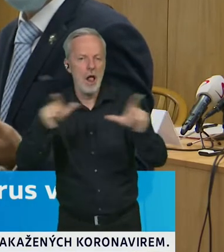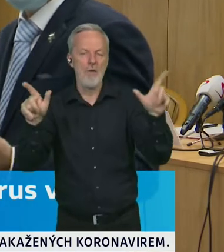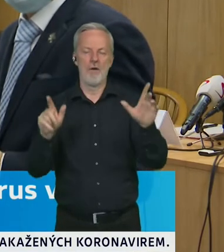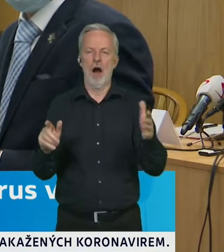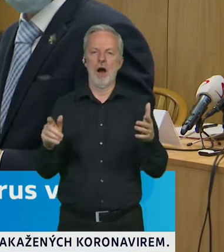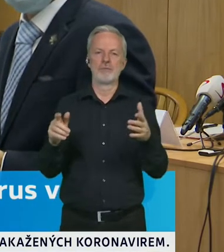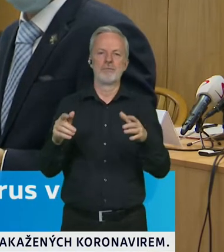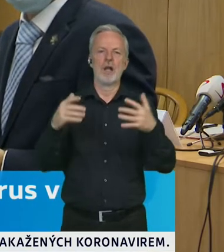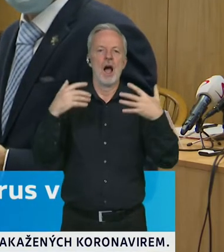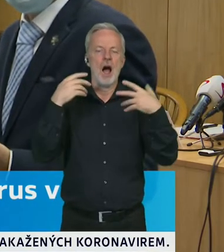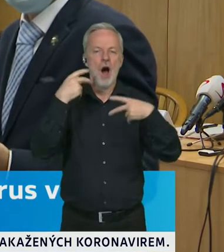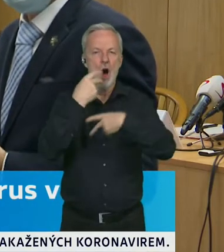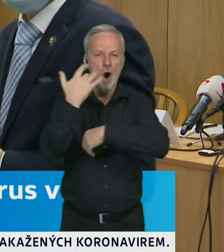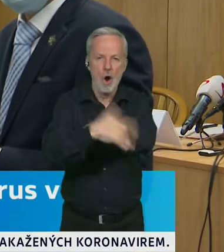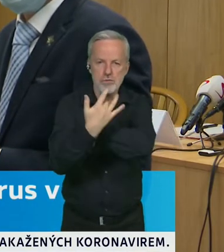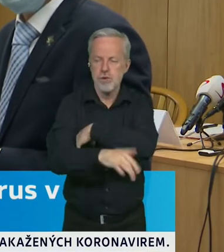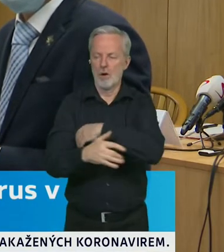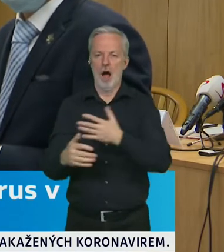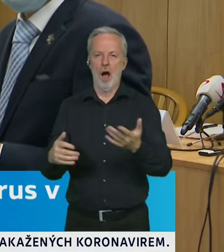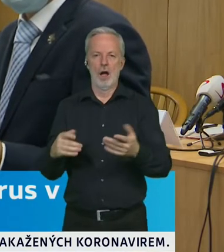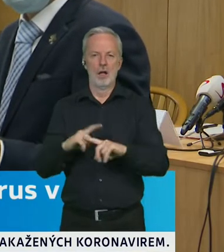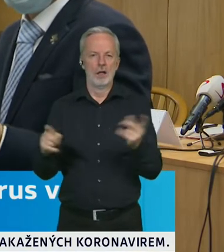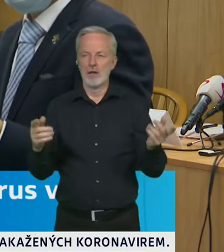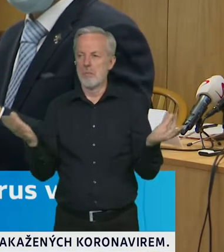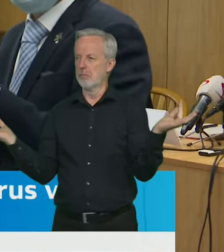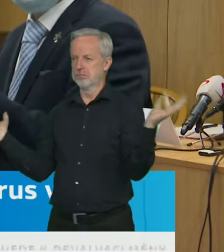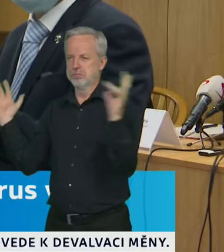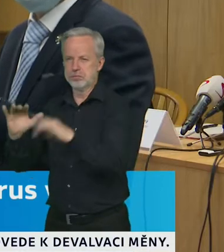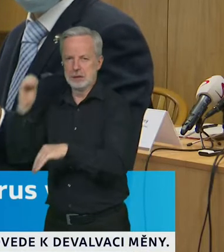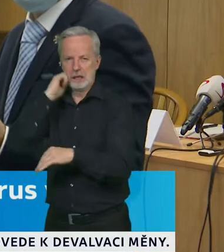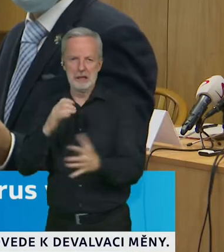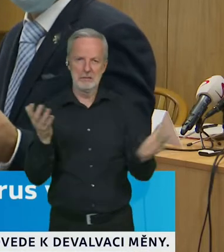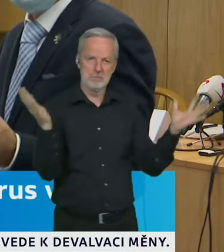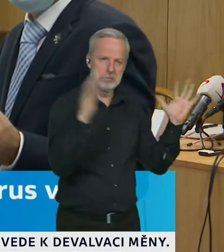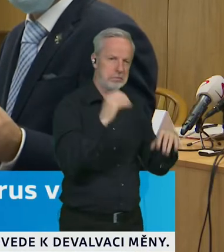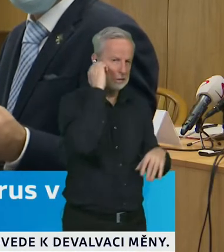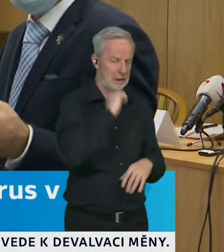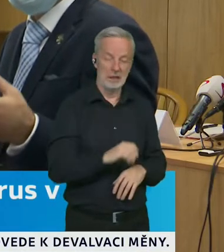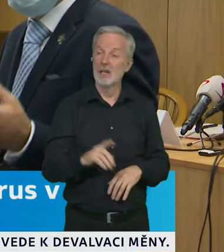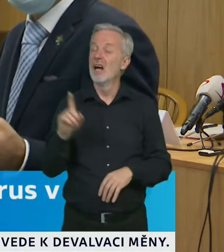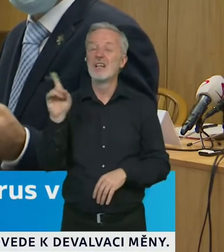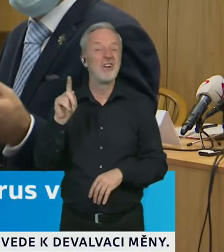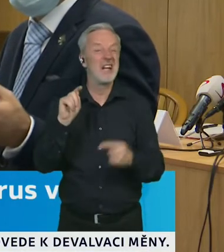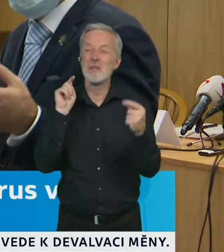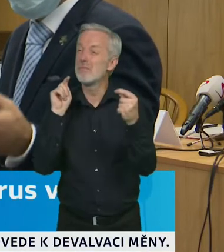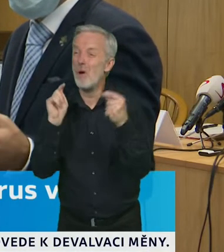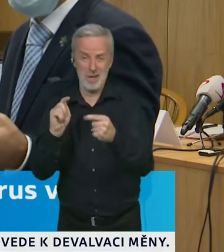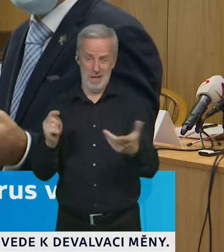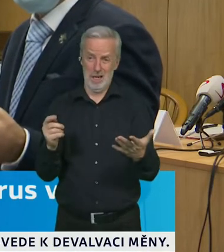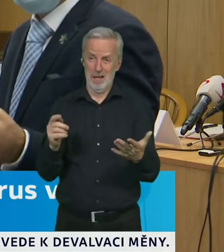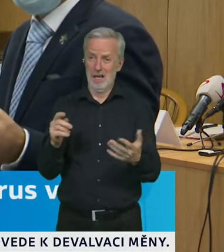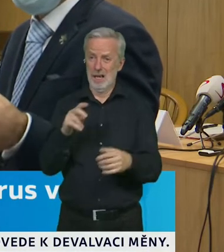větší množství lidí, kteří nemají ochranu. To není žádné vybírání specifického segmentu, to je jenom konstatování toho,